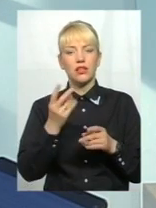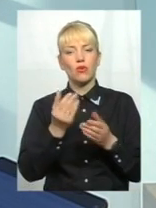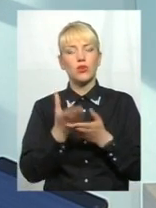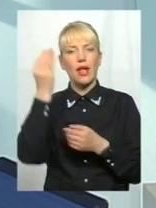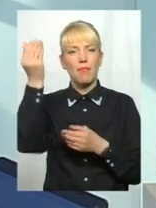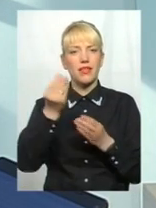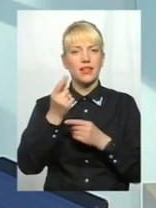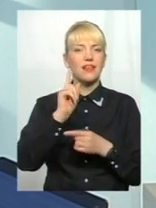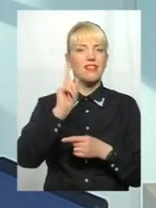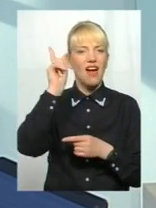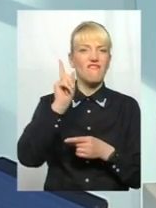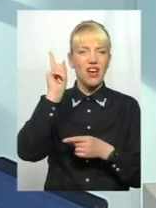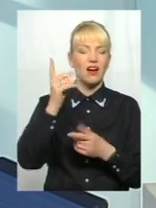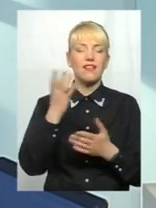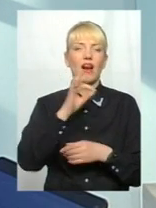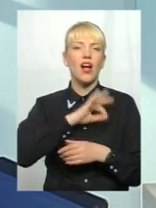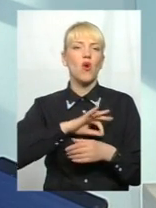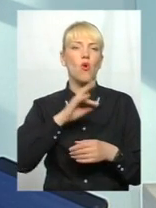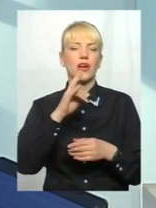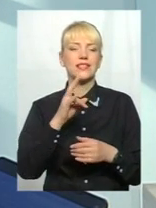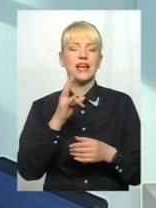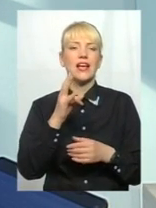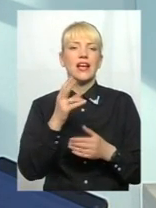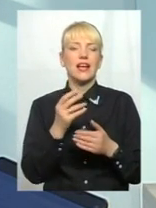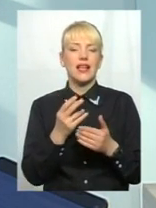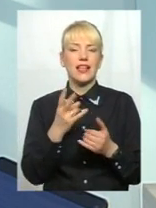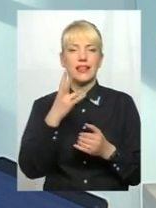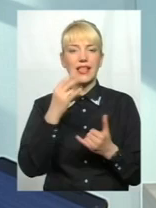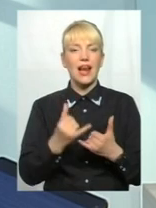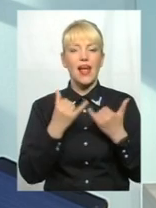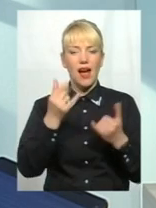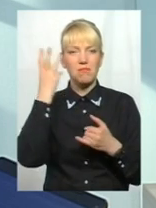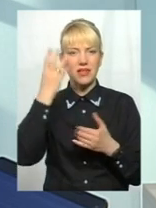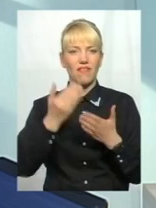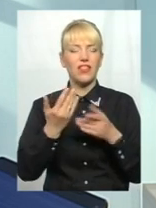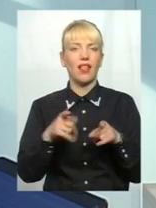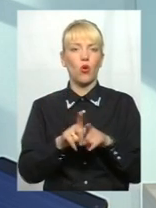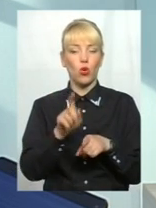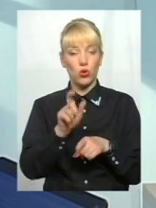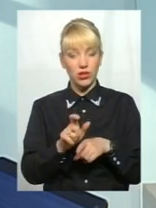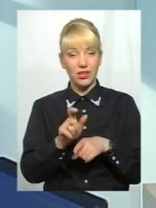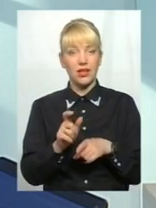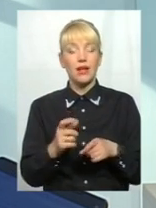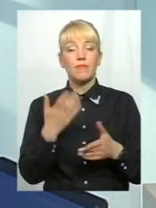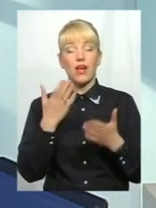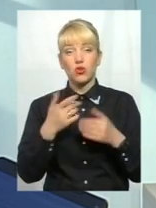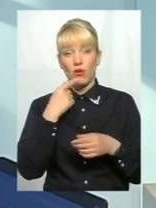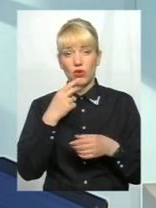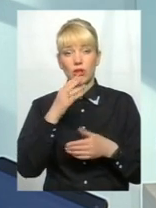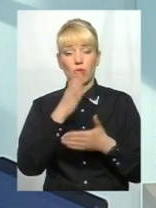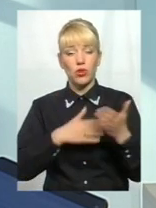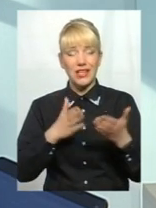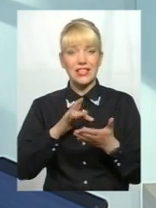Яка користь йому для Хмельниччя? Ніякої. Тобто, на мою думку, якщо ми кажемо про децентралізацію, що означає? Що це означає, що в